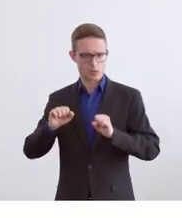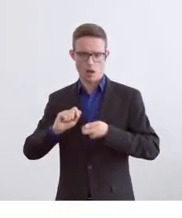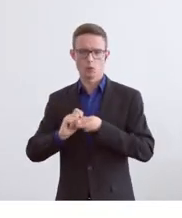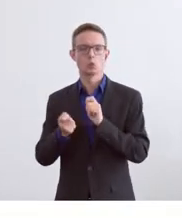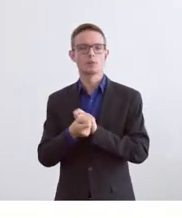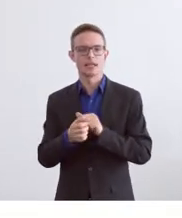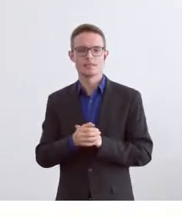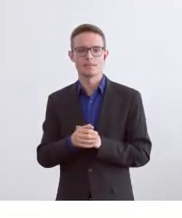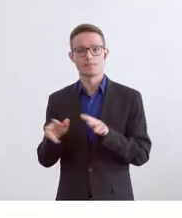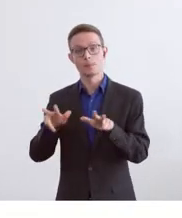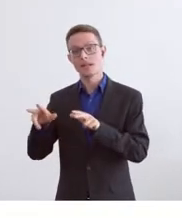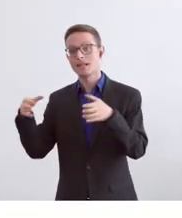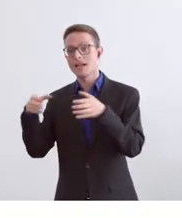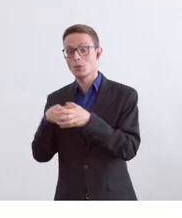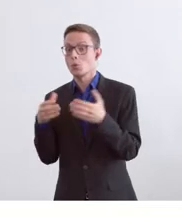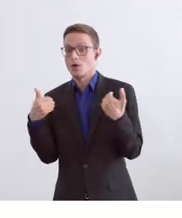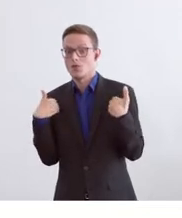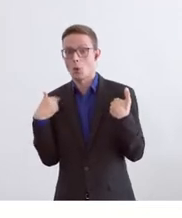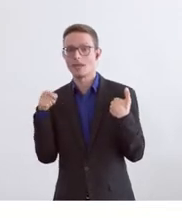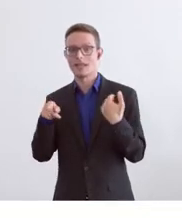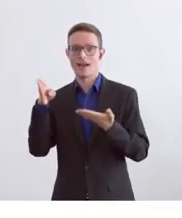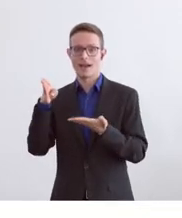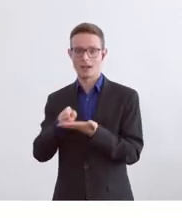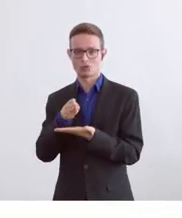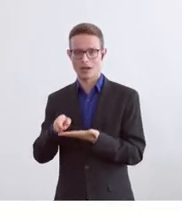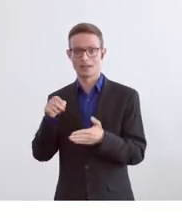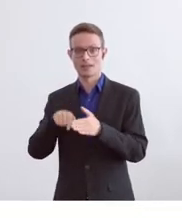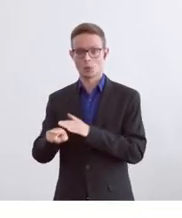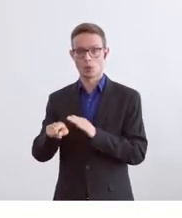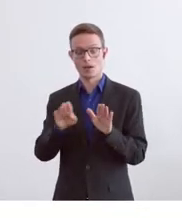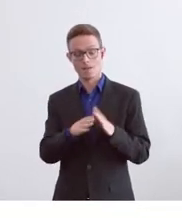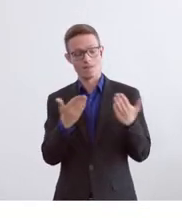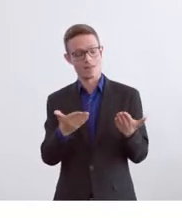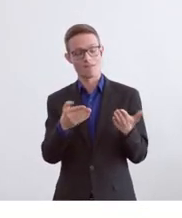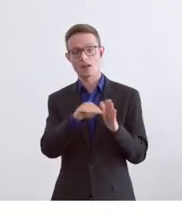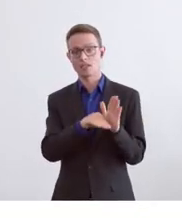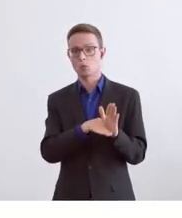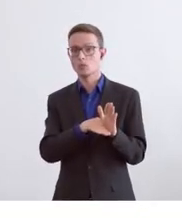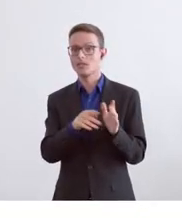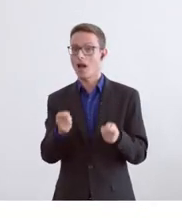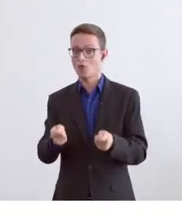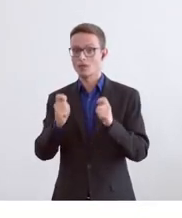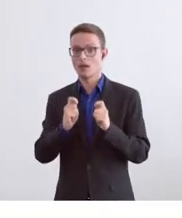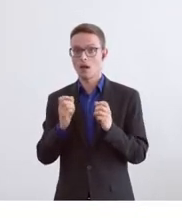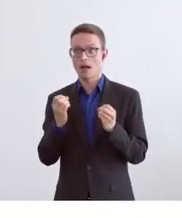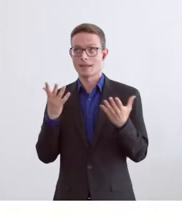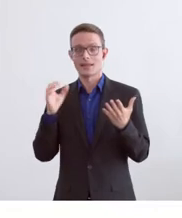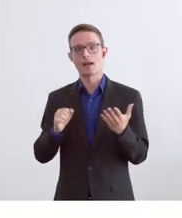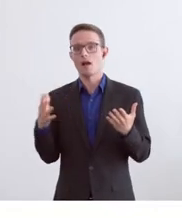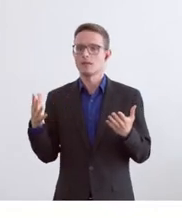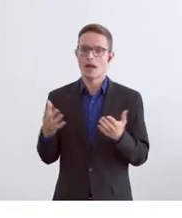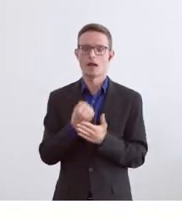Regierung freut sich sehr über den Entscheid, weil jetzt der Verfassungsauftrag endlich erfüllt werden dass das